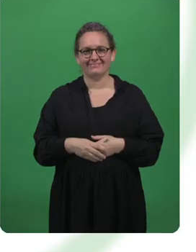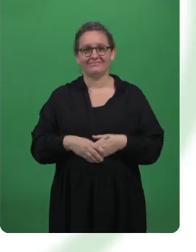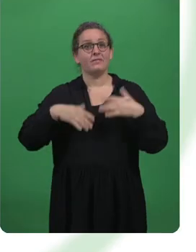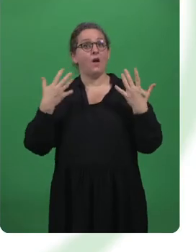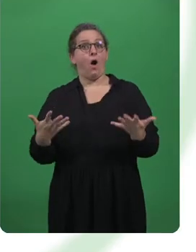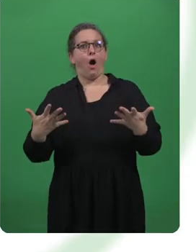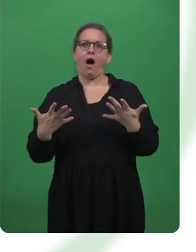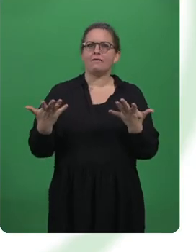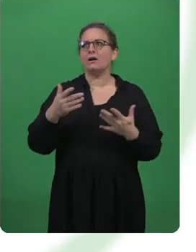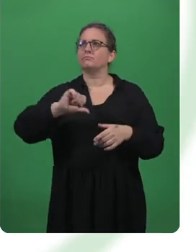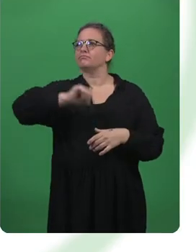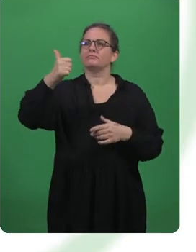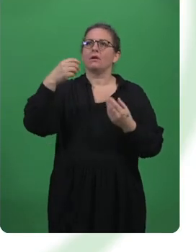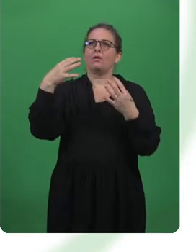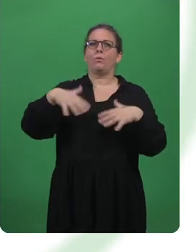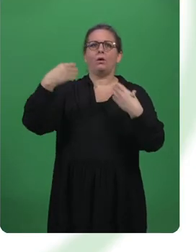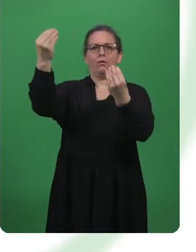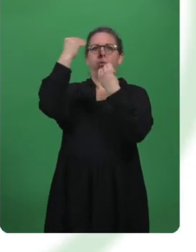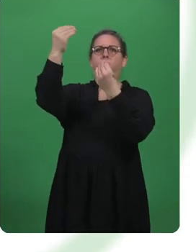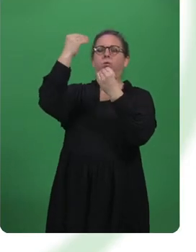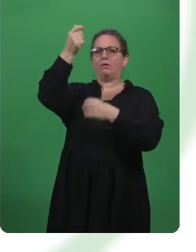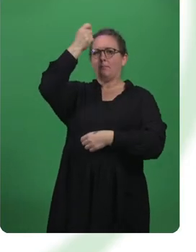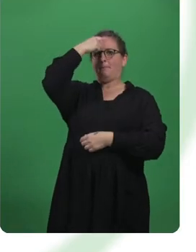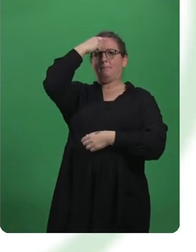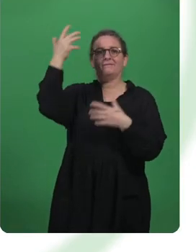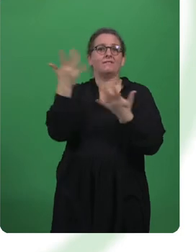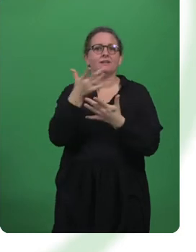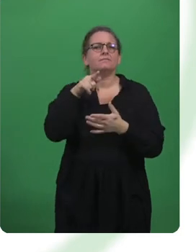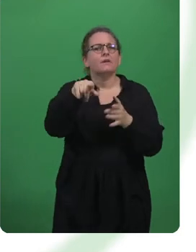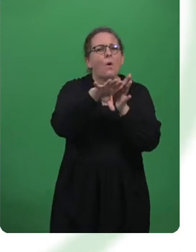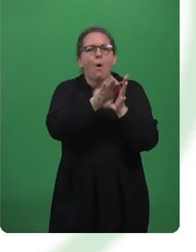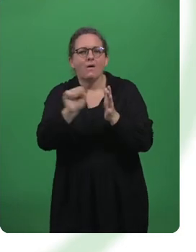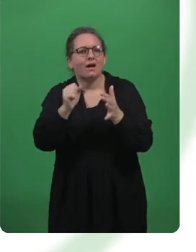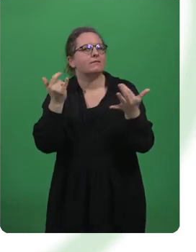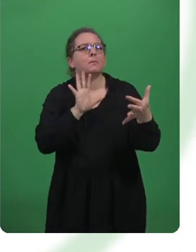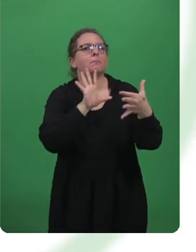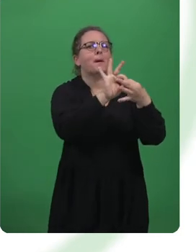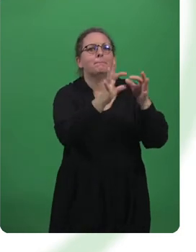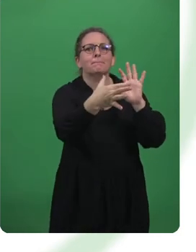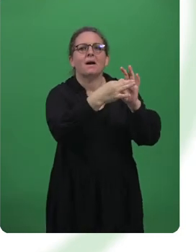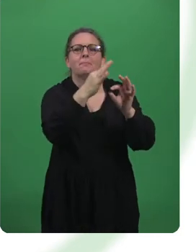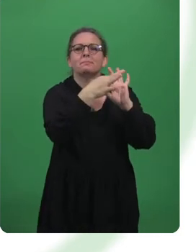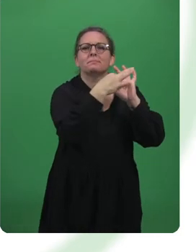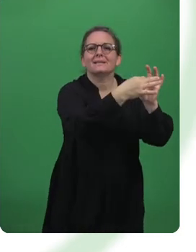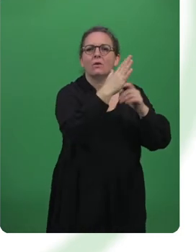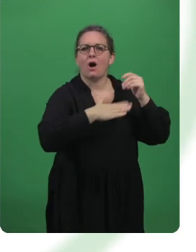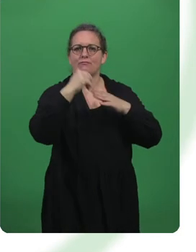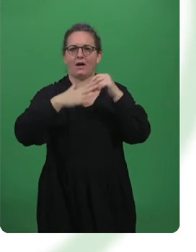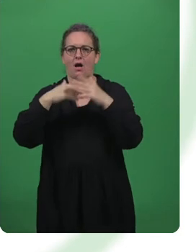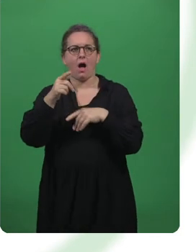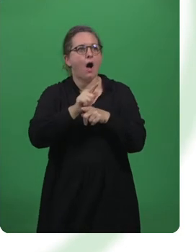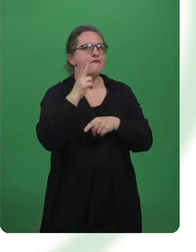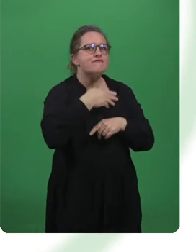Für mich das größte Learning heuer war, dass auch online ein Beziehungsaufbau möglich ist und dass wir viele neue